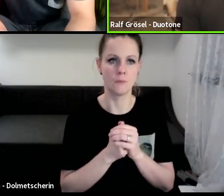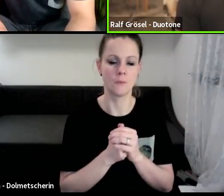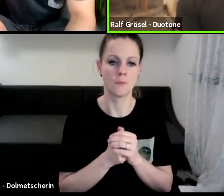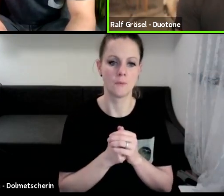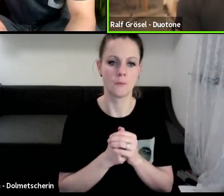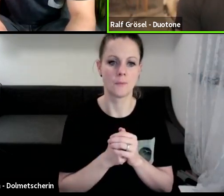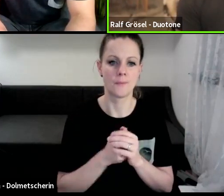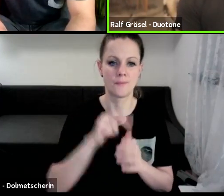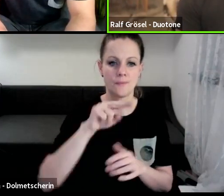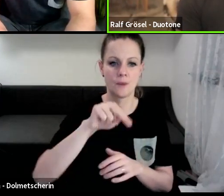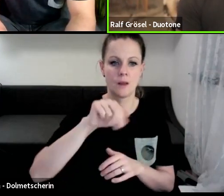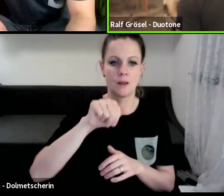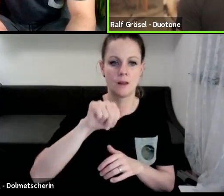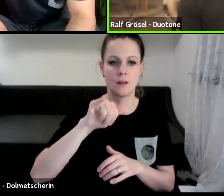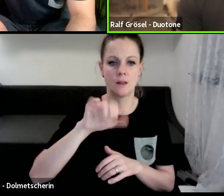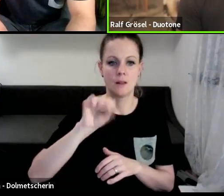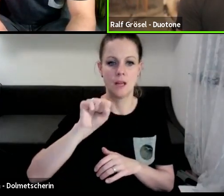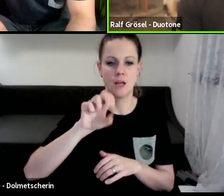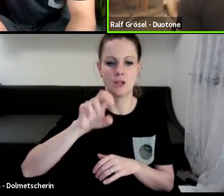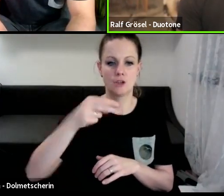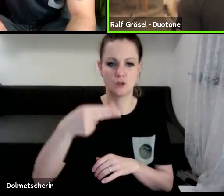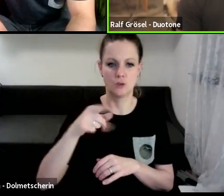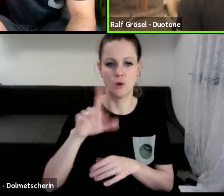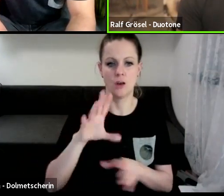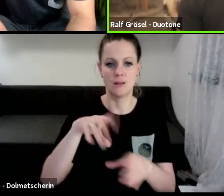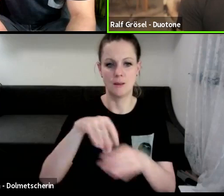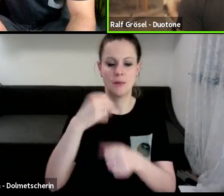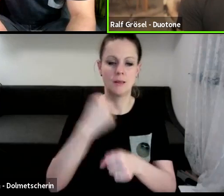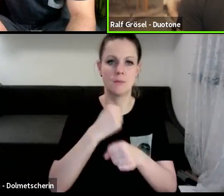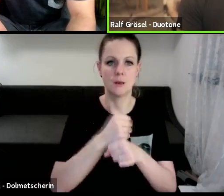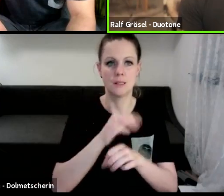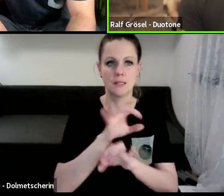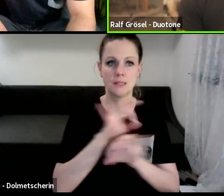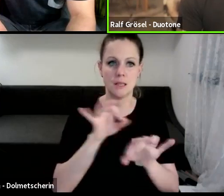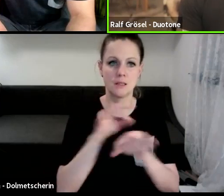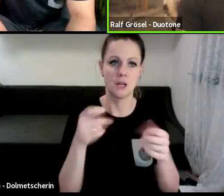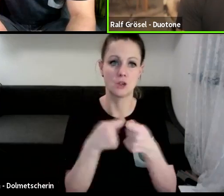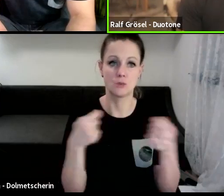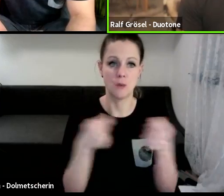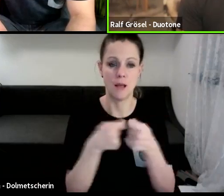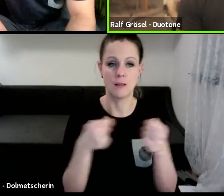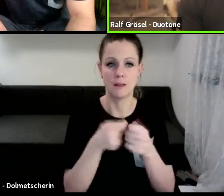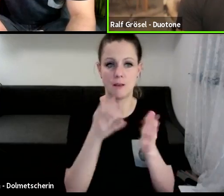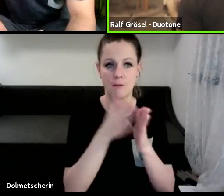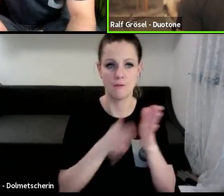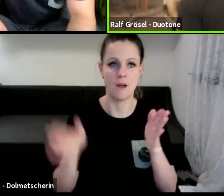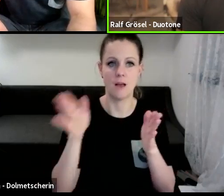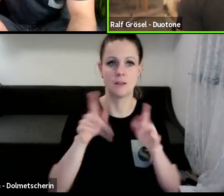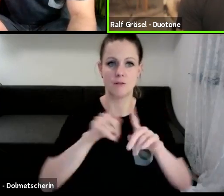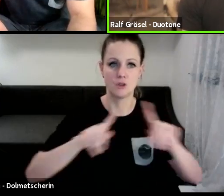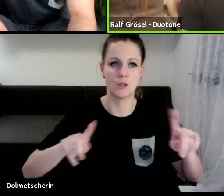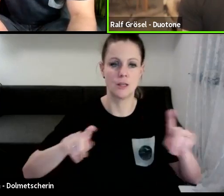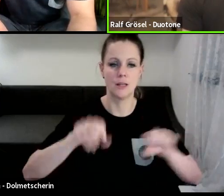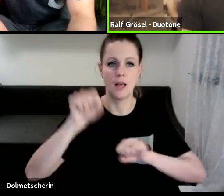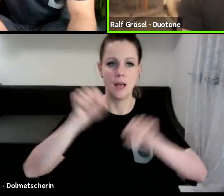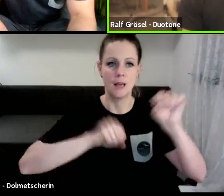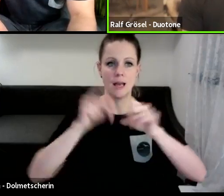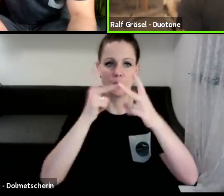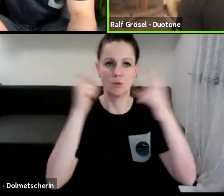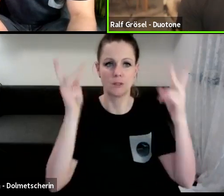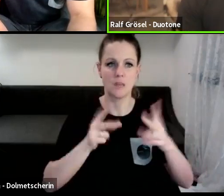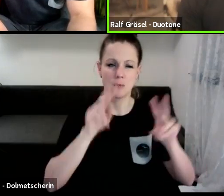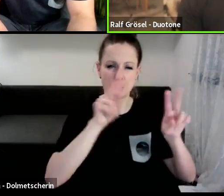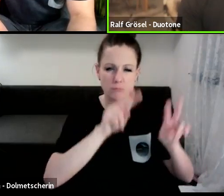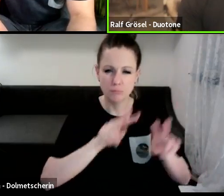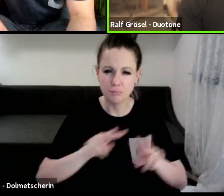die ich bei Nash verbracht habe und durch diese wirklich sehr, sehr spannende Phase, dass wir uns ganz unterschiedliche Keitskonzepte angeguckt haben, die einfach auch nie